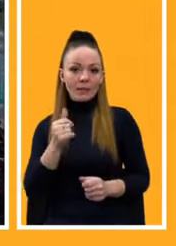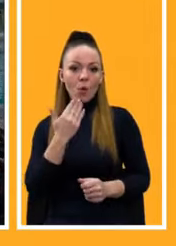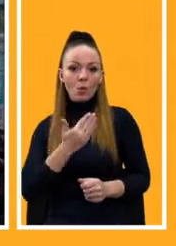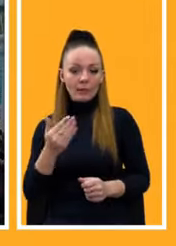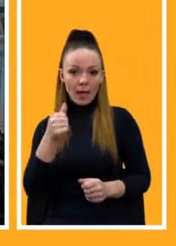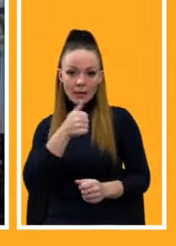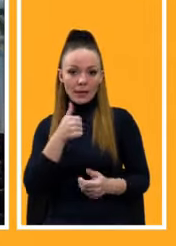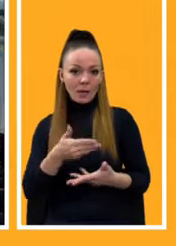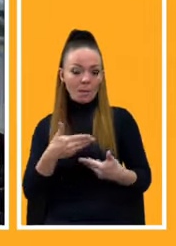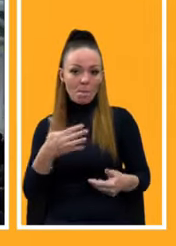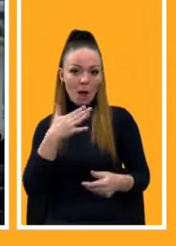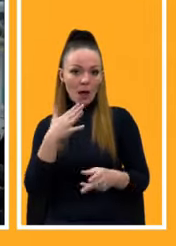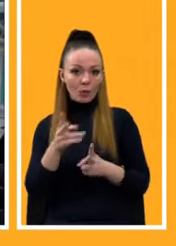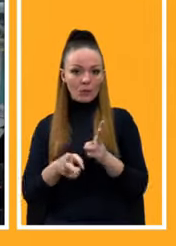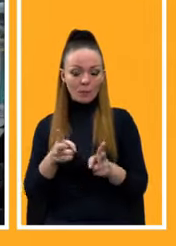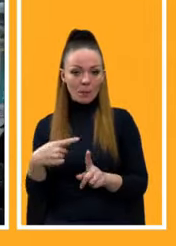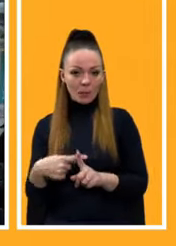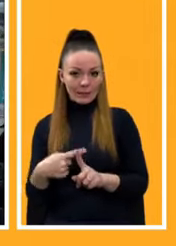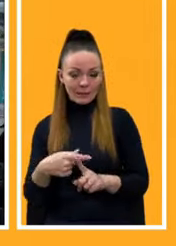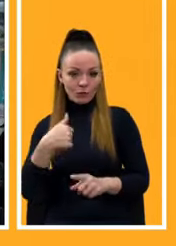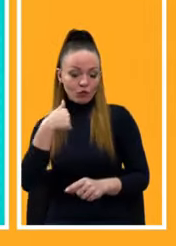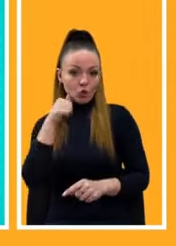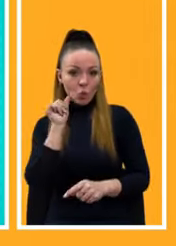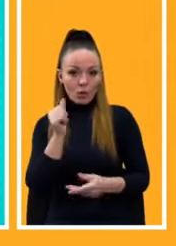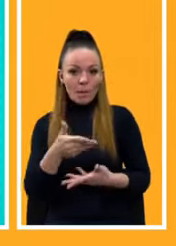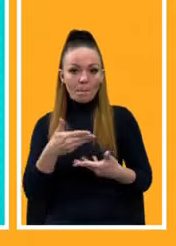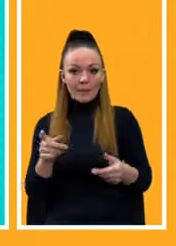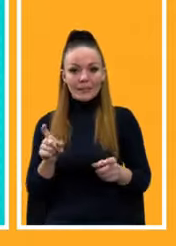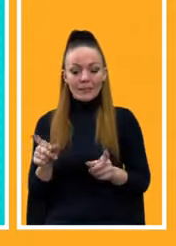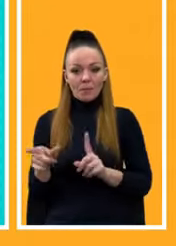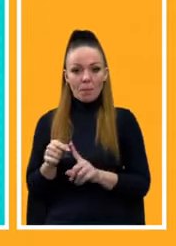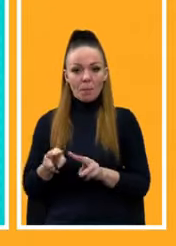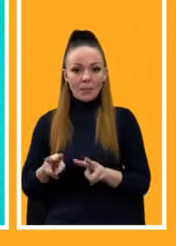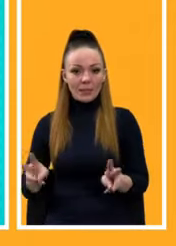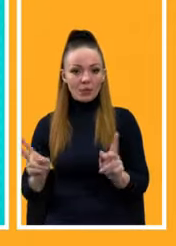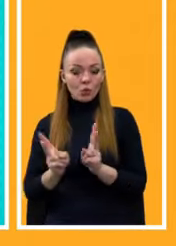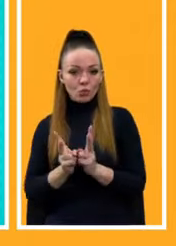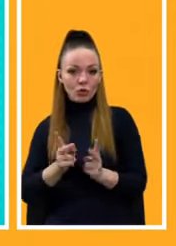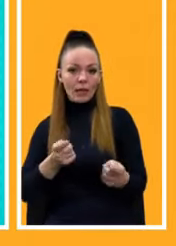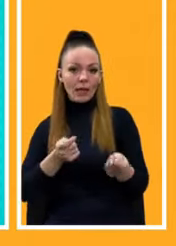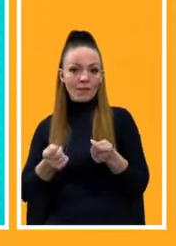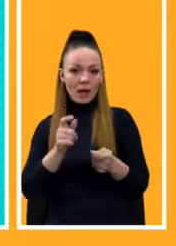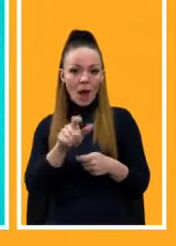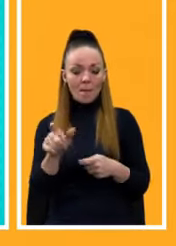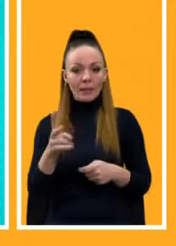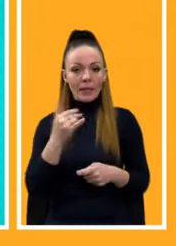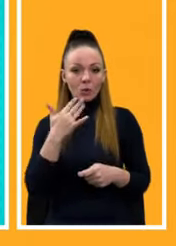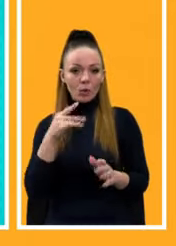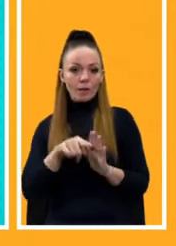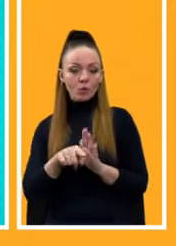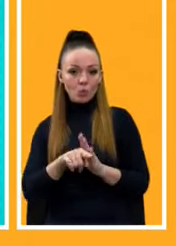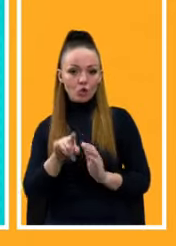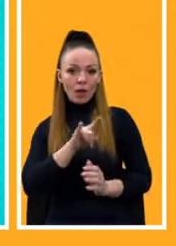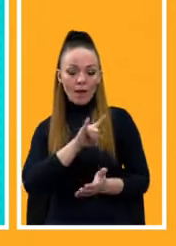багато змін позитивних побачили. Буквально вчора ми з міністром проводили зустріч з керівниками національних внутрішніх авіаперевізників,